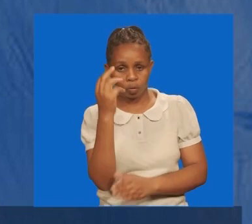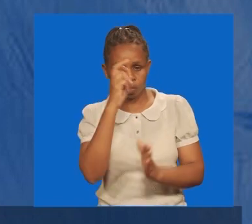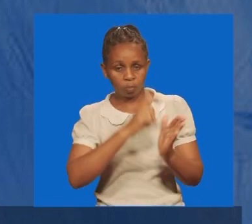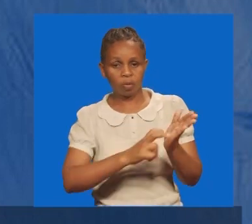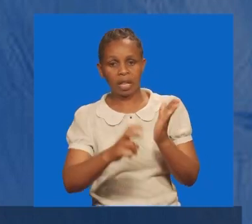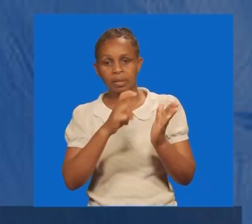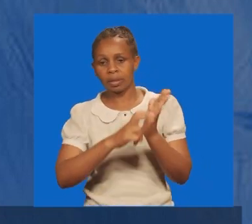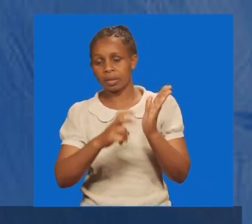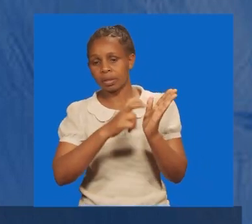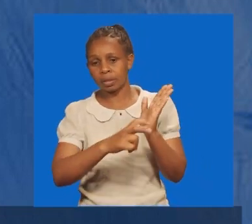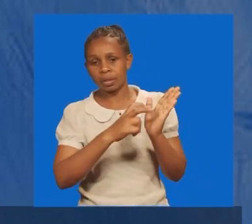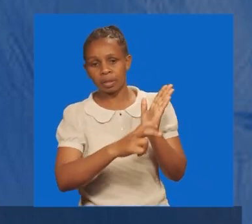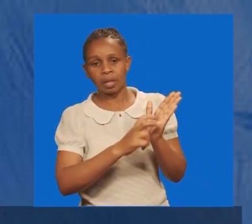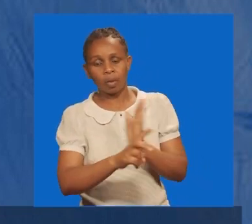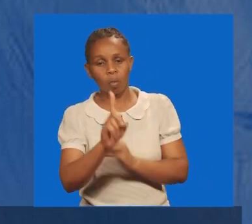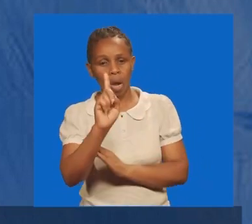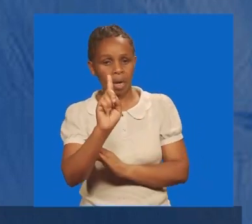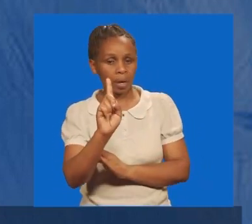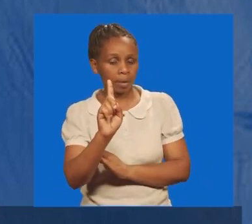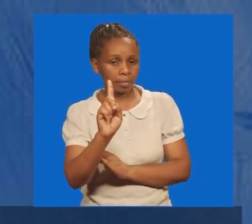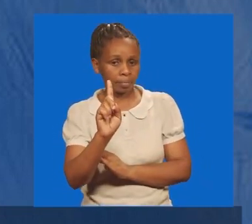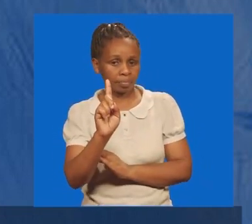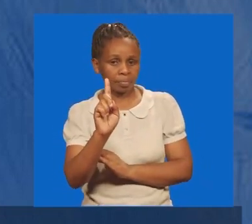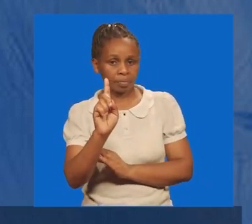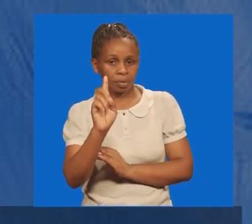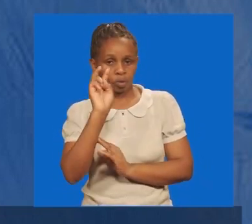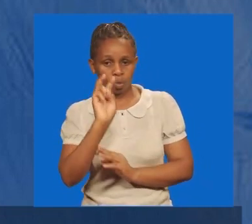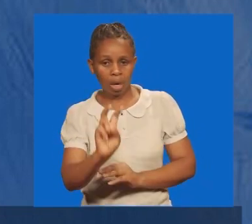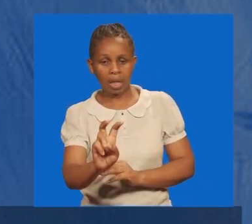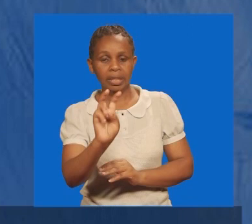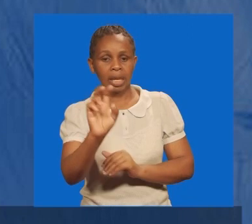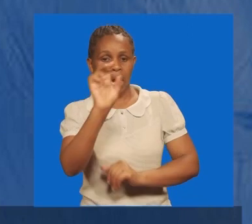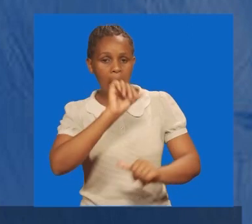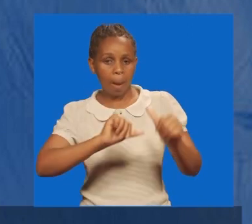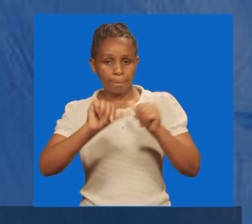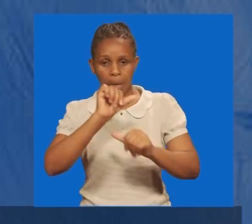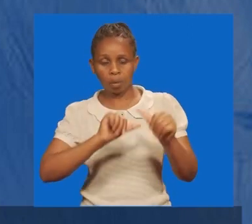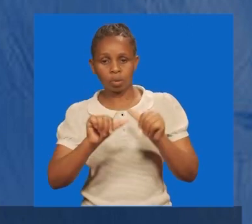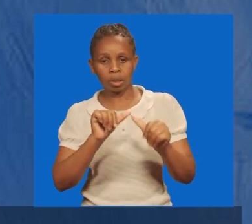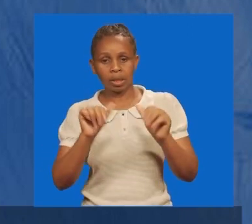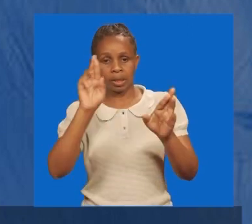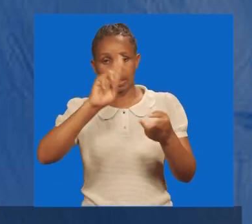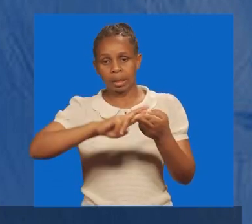mstari, ule, wa kwanza, tuangalia pia, ushirika pale, unasema,